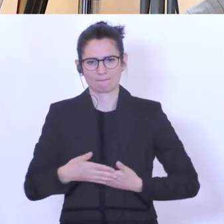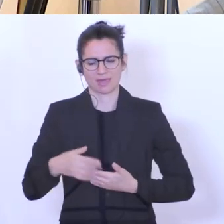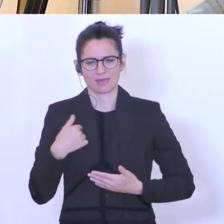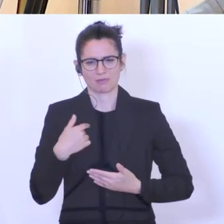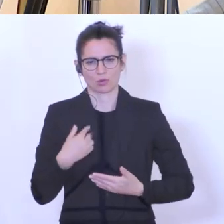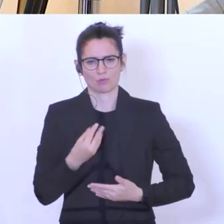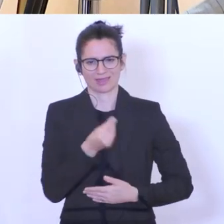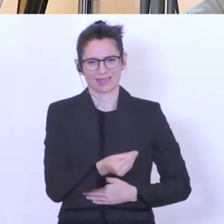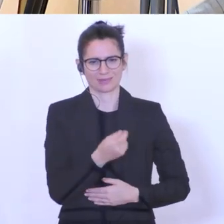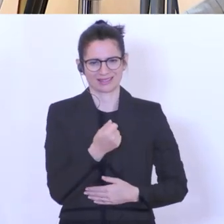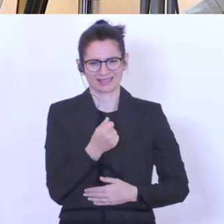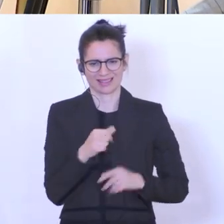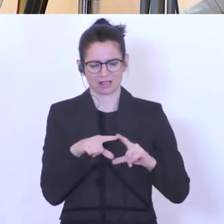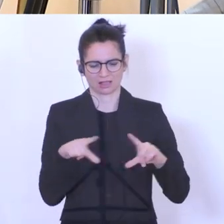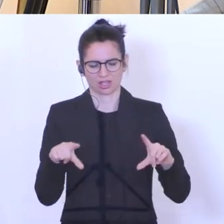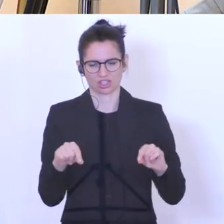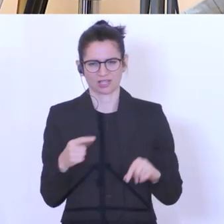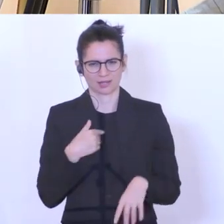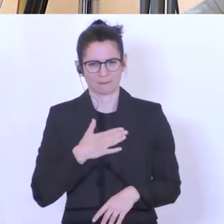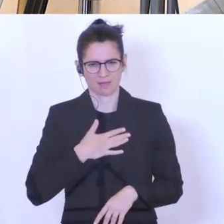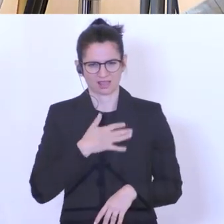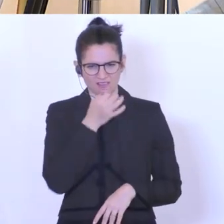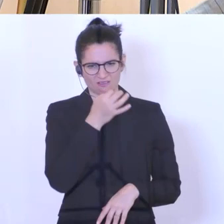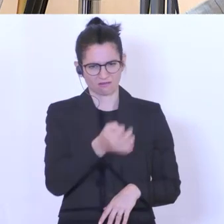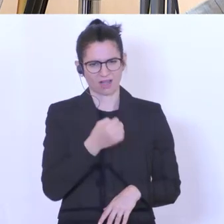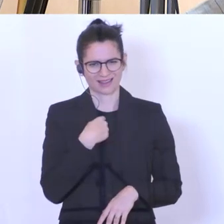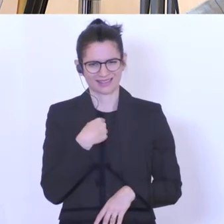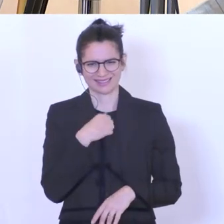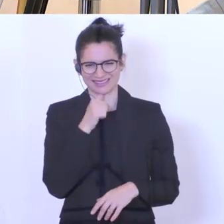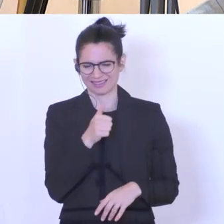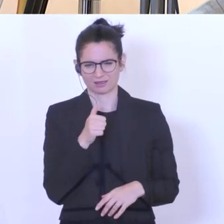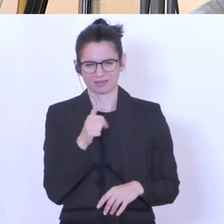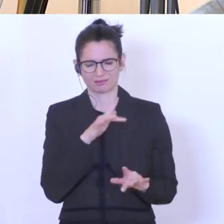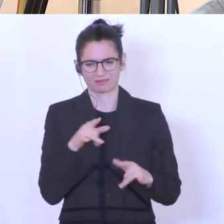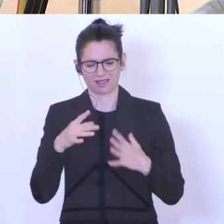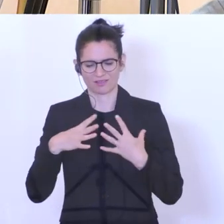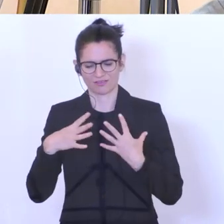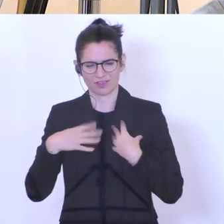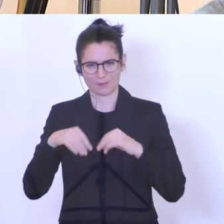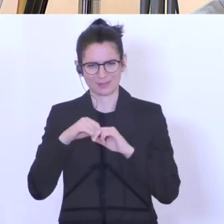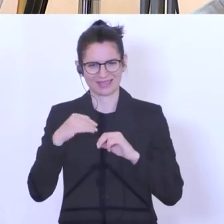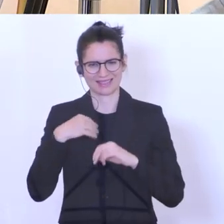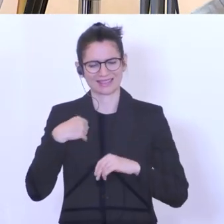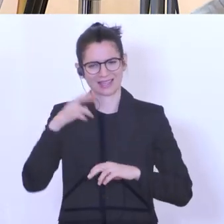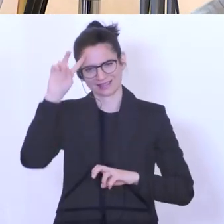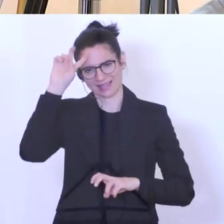überreichen. Meine Frage gilt jetzt explizit nicht den Familienhärtegeldfonds.